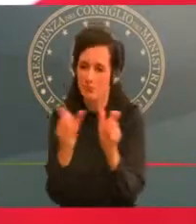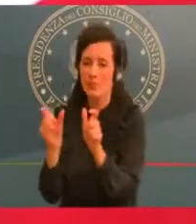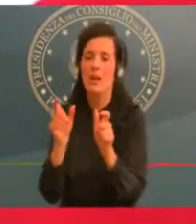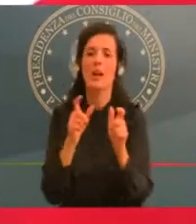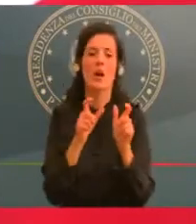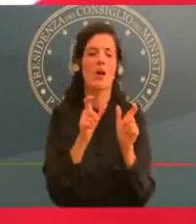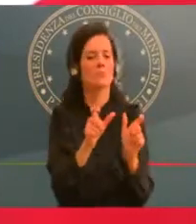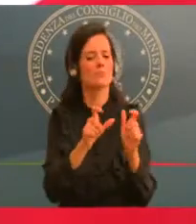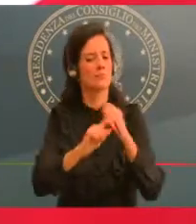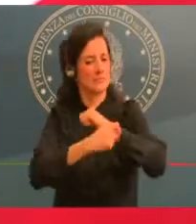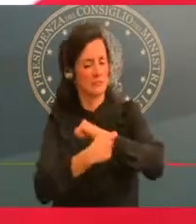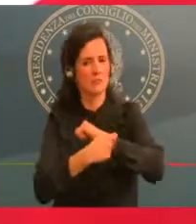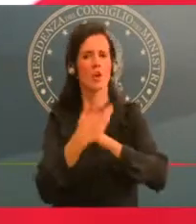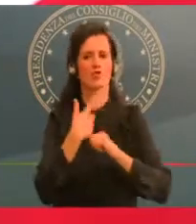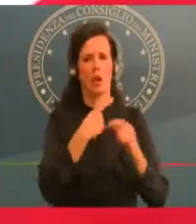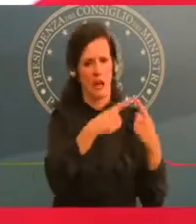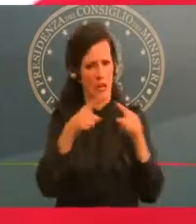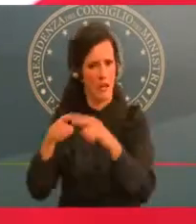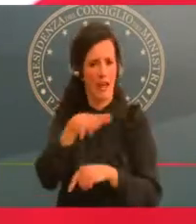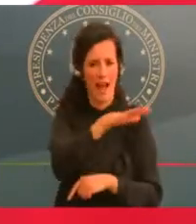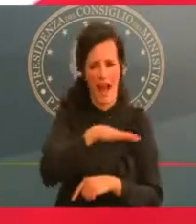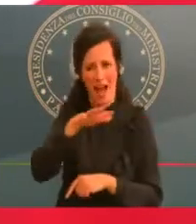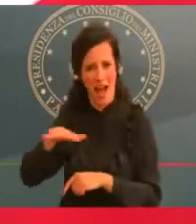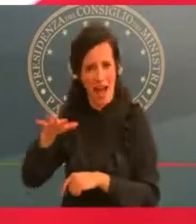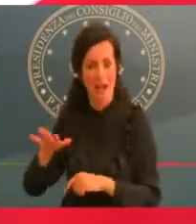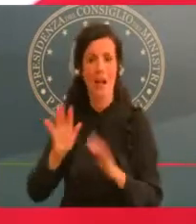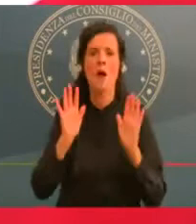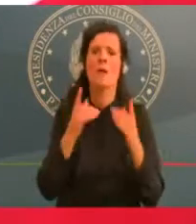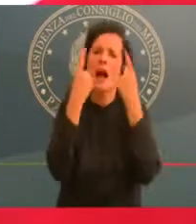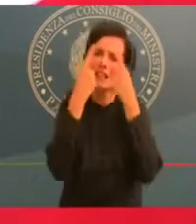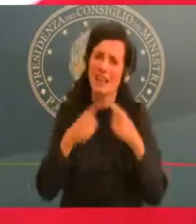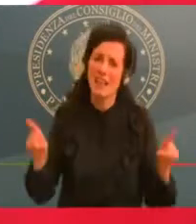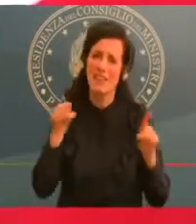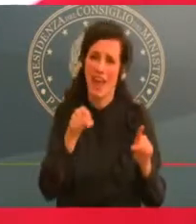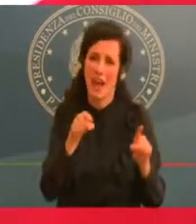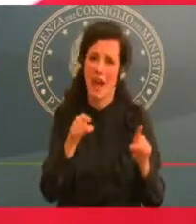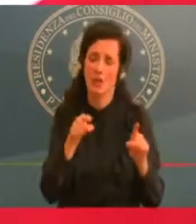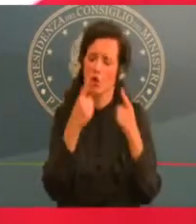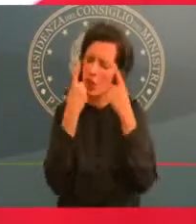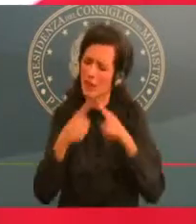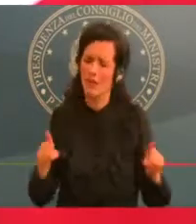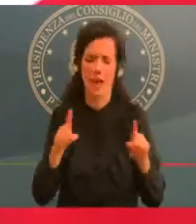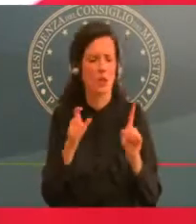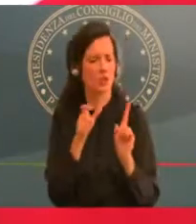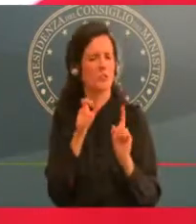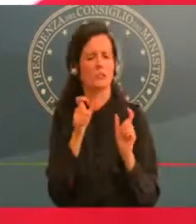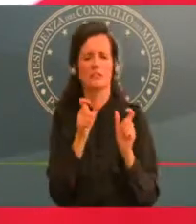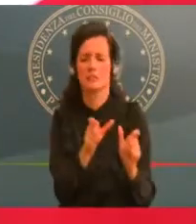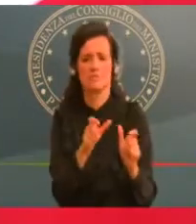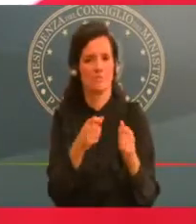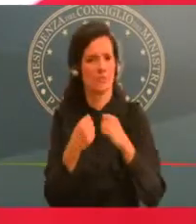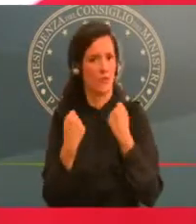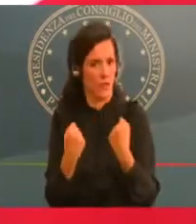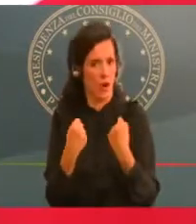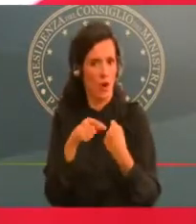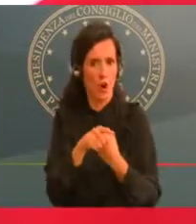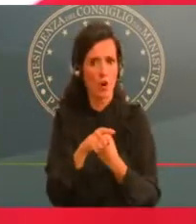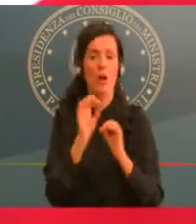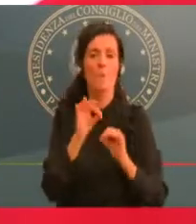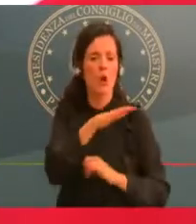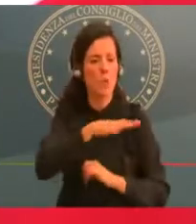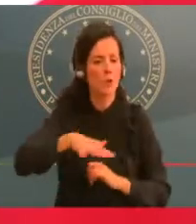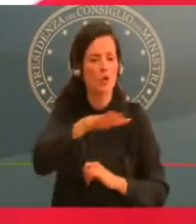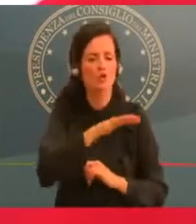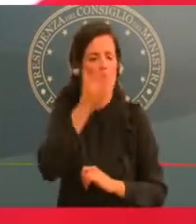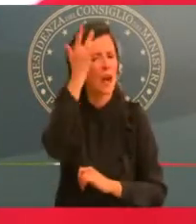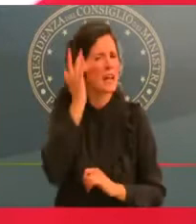ovviamente, le aree in condizioni di più alto rischio, c'è sempre la raccomandazione, anche nelle aree gialle,